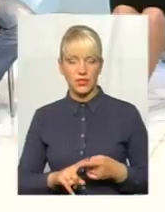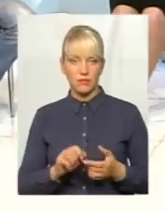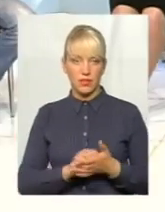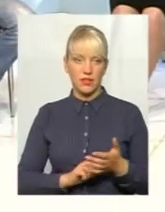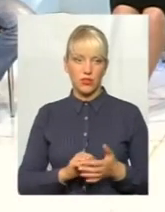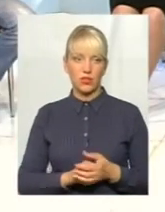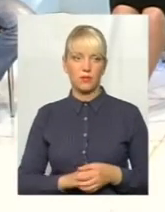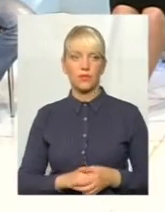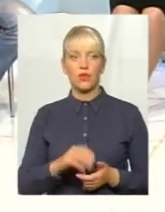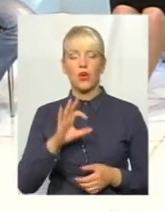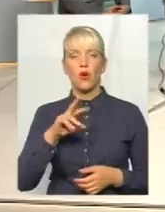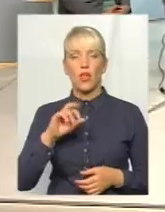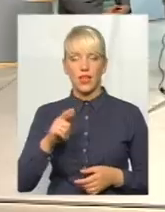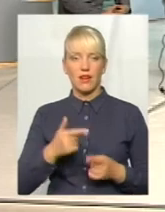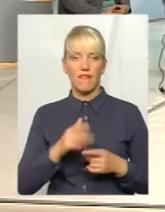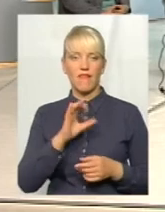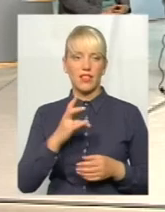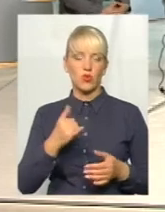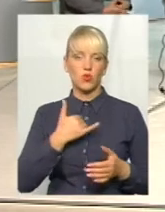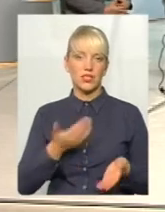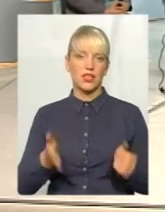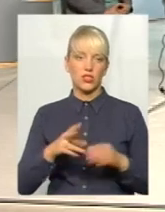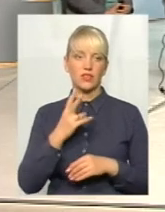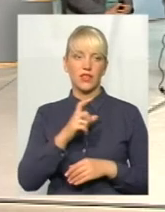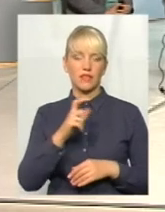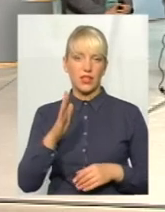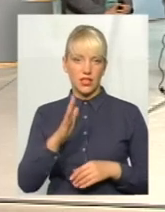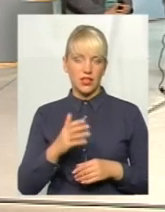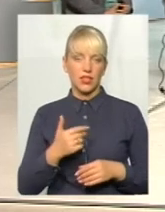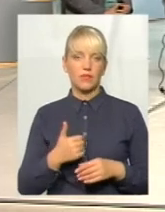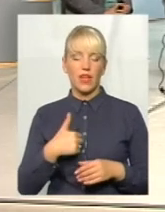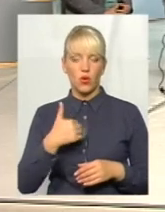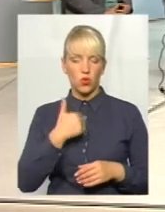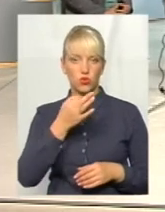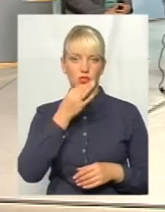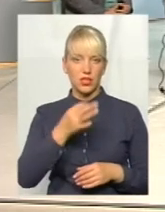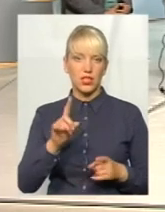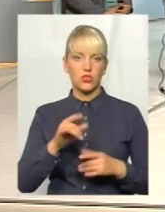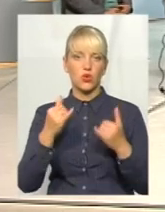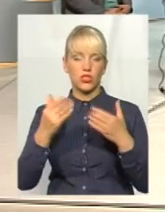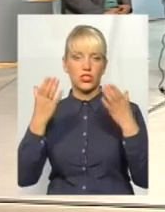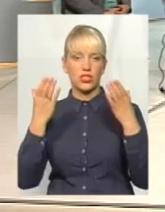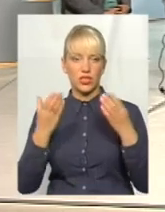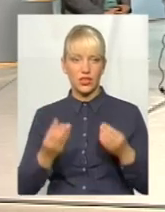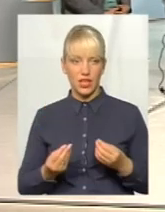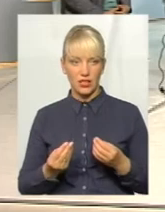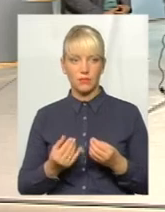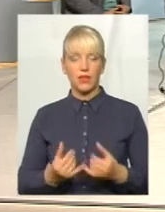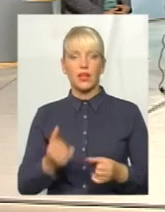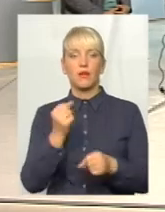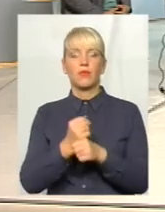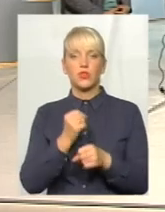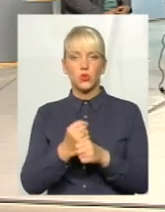пане Олег. Пані Олентинов, буквально в нас лишилося ще дві хвилини. Я хочу сказати, що на сьогоднішній день працює